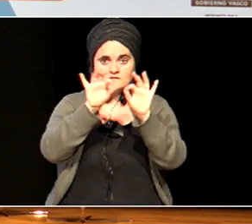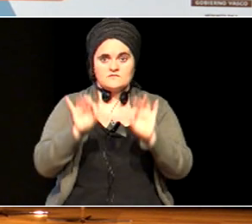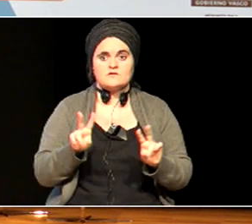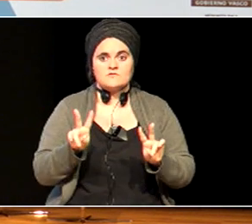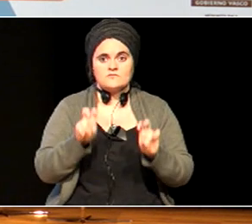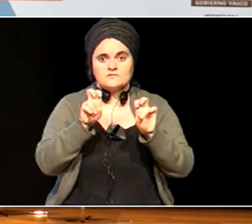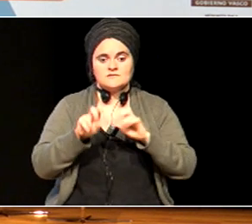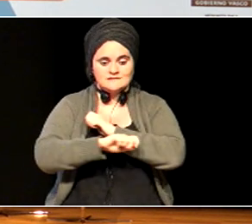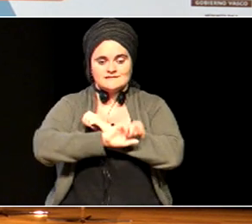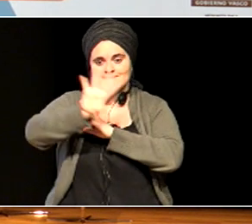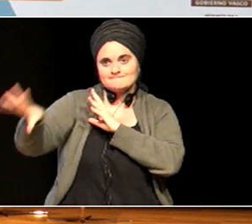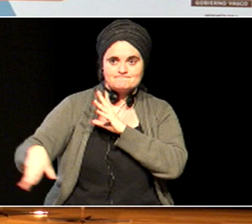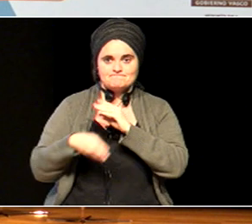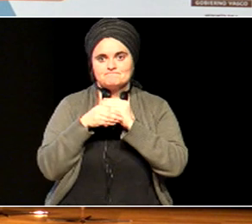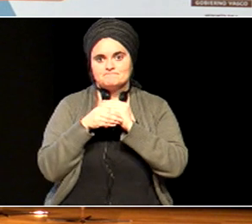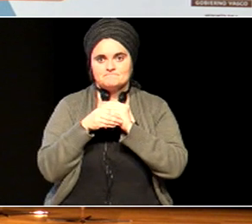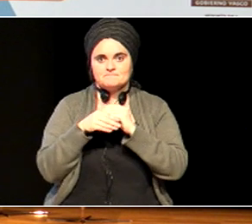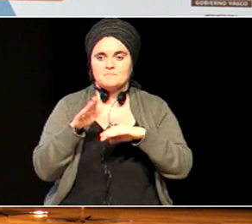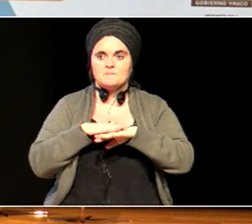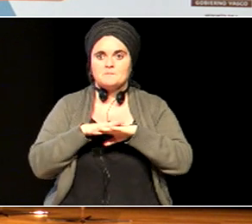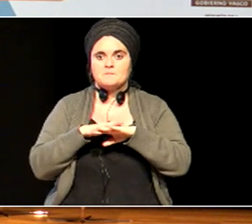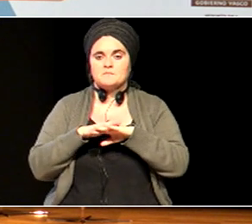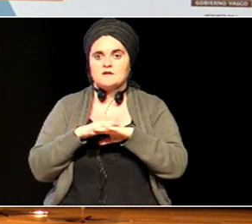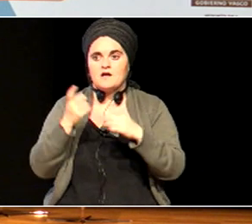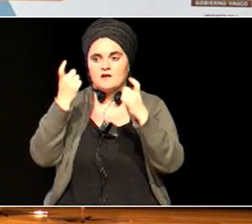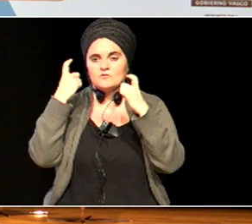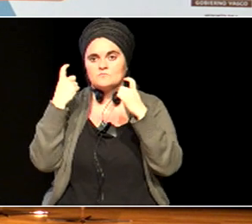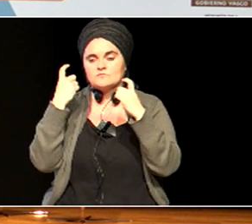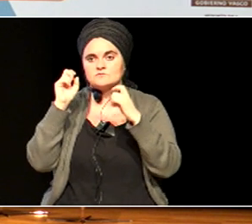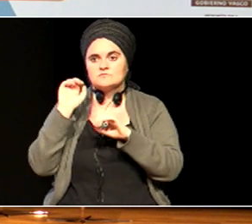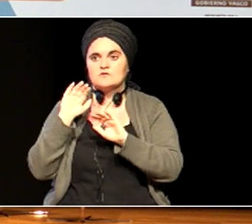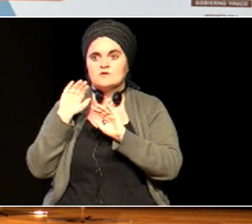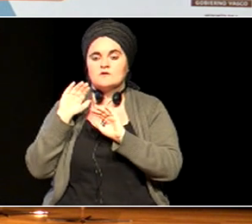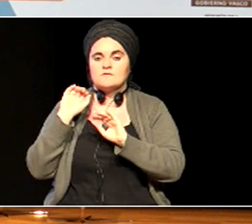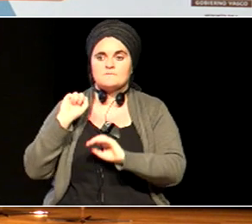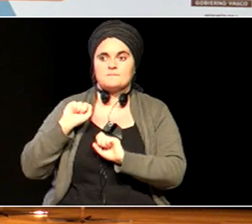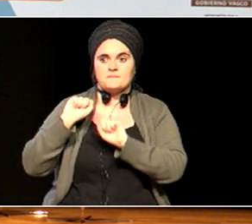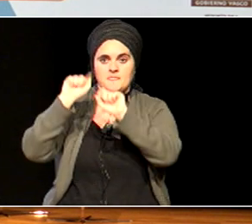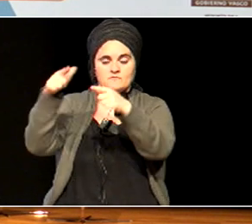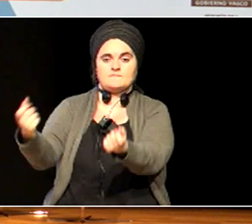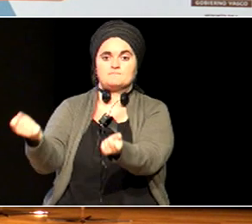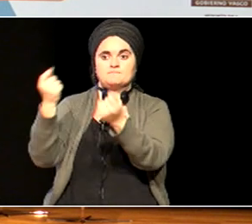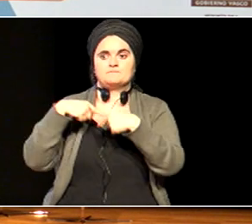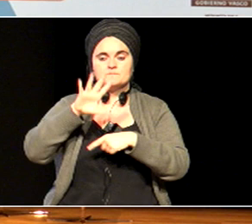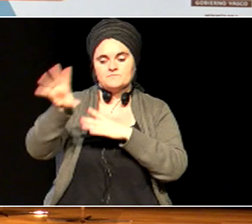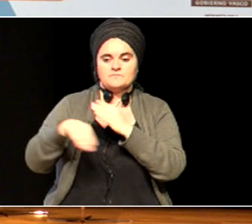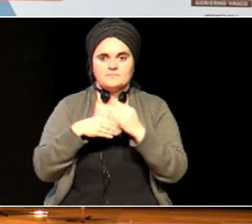osagarria geitu zaizkio atzerriko ikasleen eskolatzea izeneko asterlanaren ondorioz.